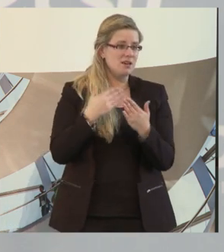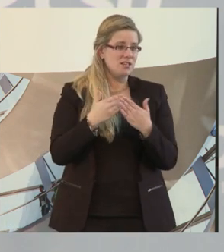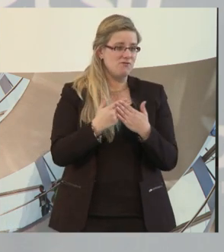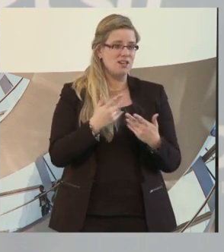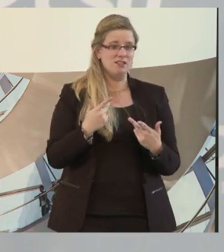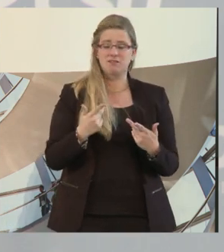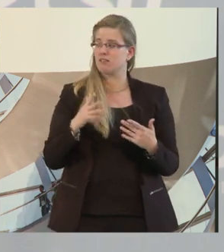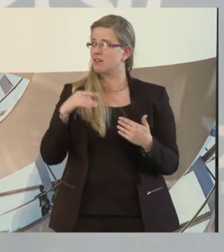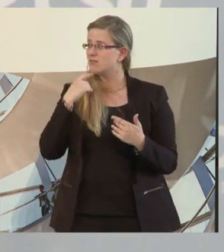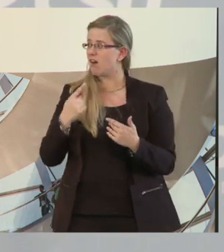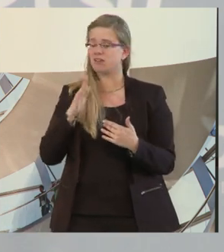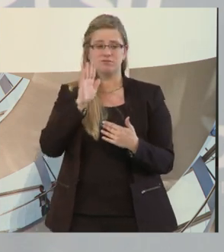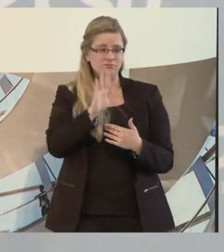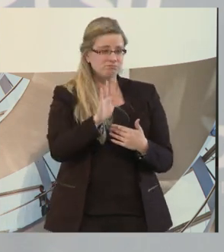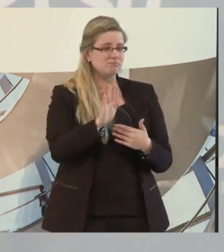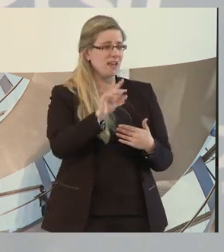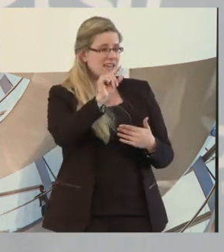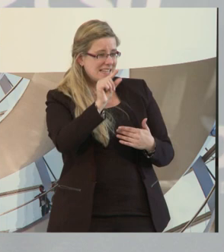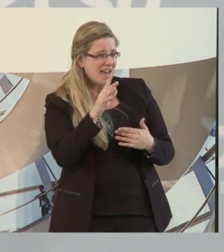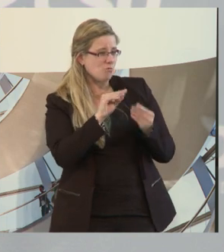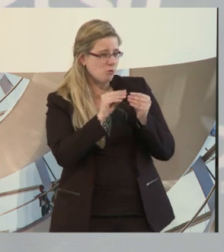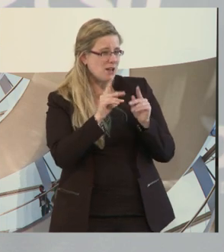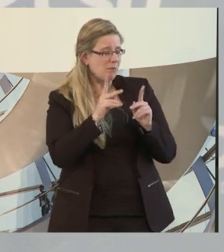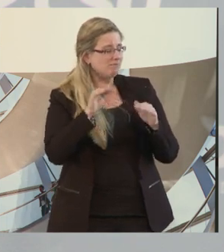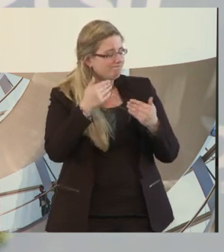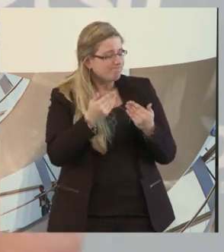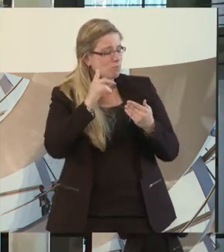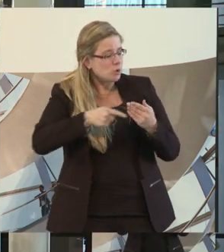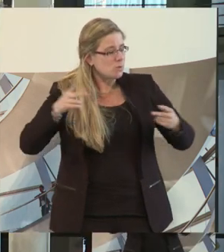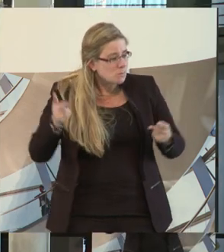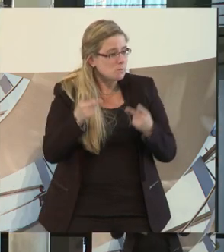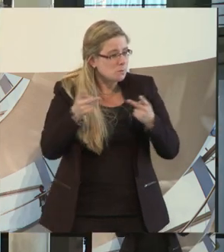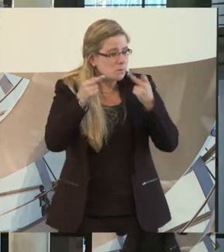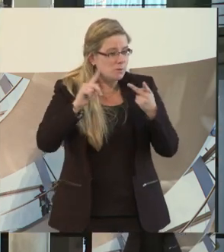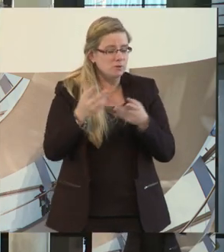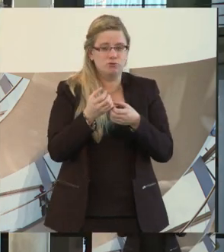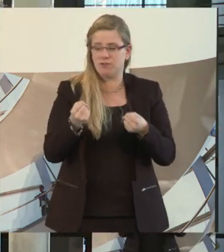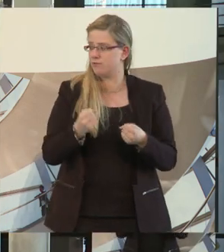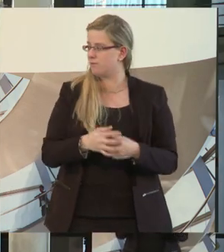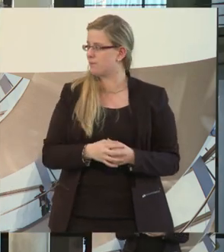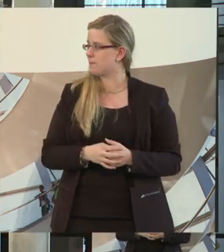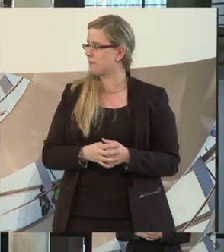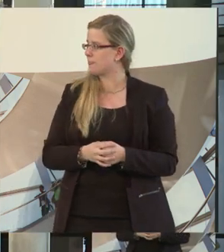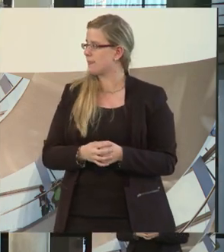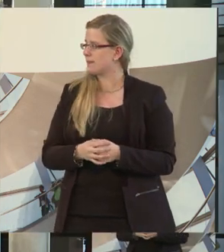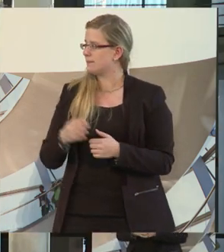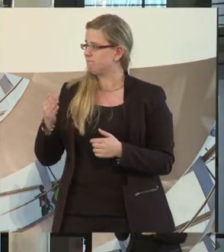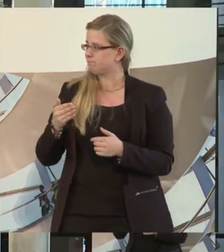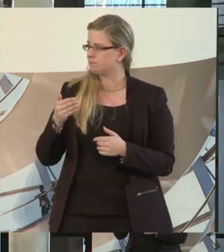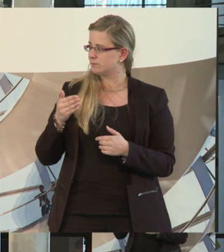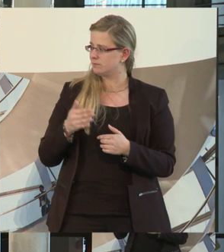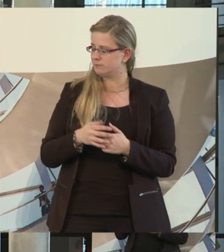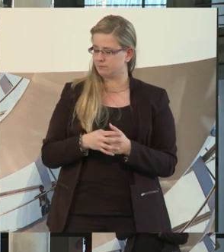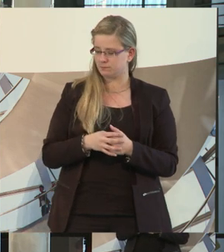Das ist eine ganz kleine Zelle, aber die scheint zu funktionieren. Frau Labrie. Ja, ich sag mal, dass wir